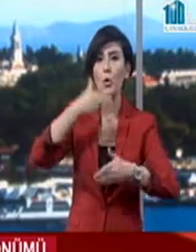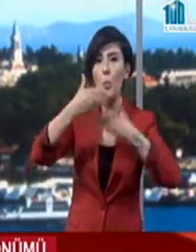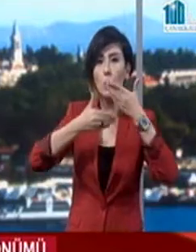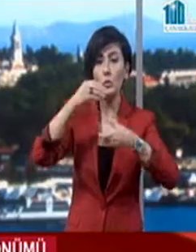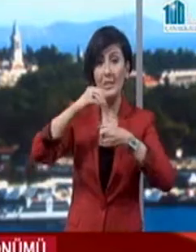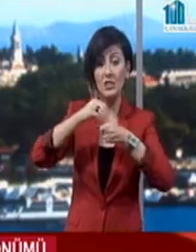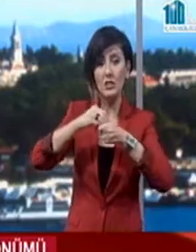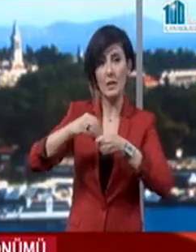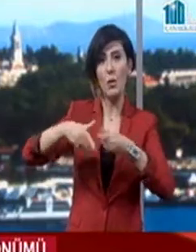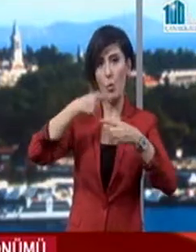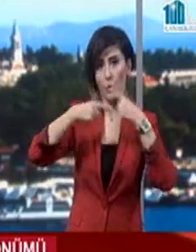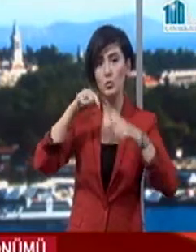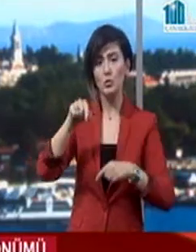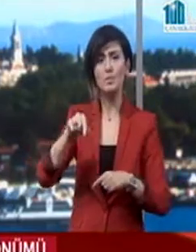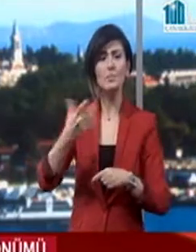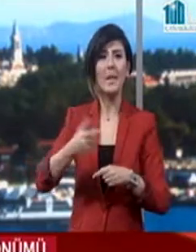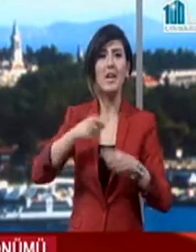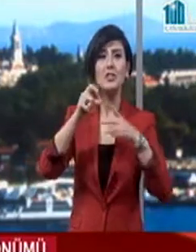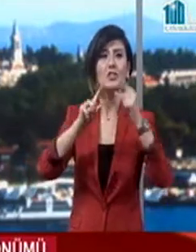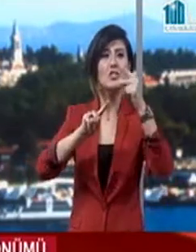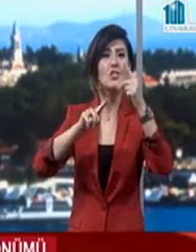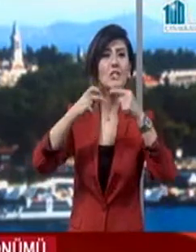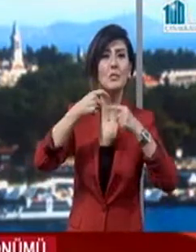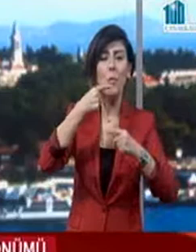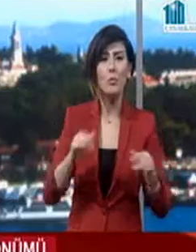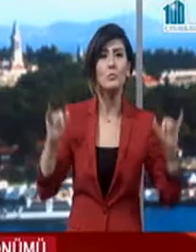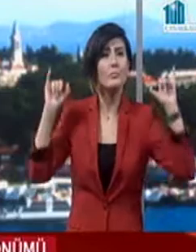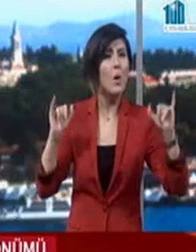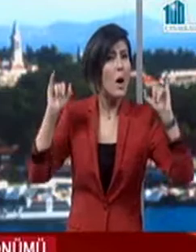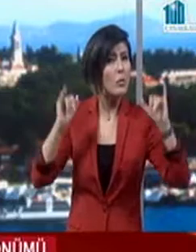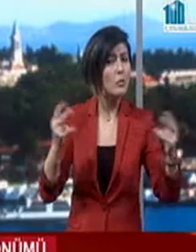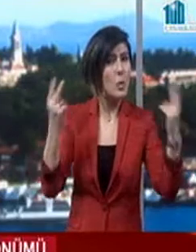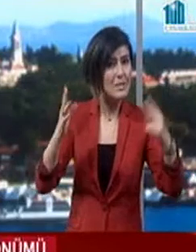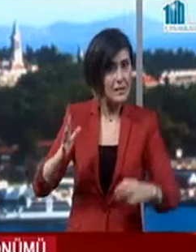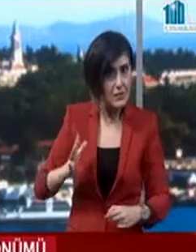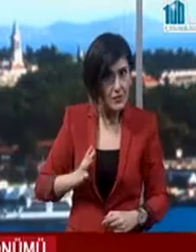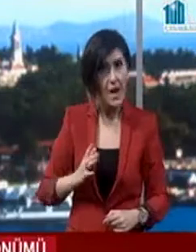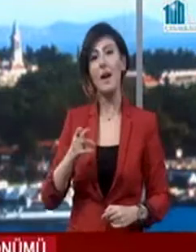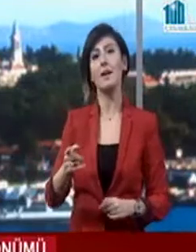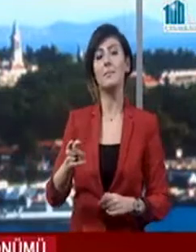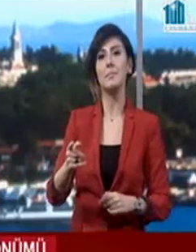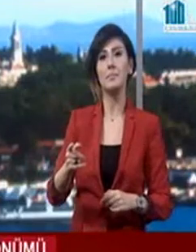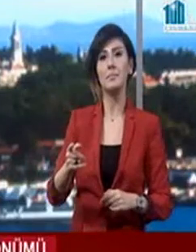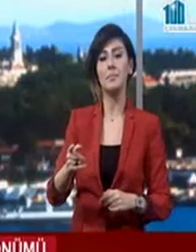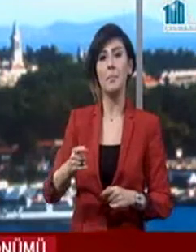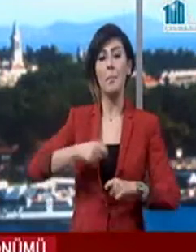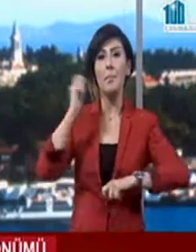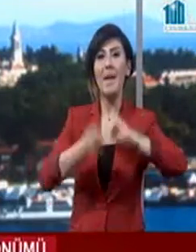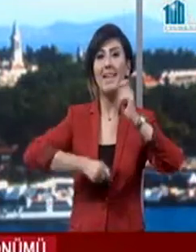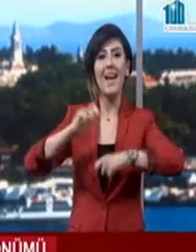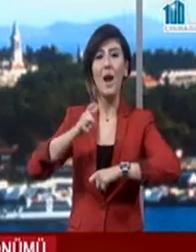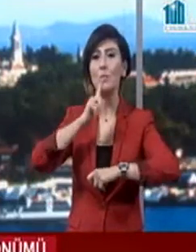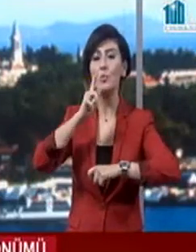kapsamında konuştu. Sonrasında şiirler okundu, halk oyunları gösterileri yapıldı. Mehteran bölüğünün